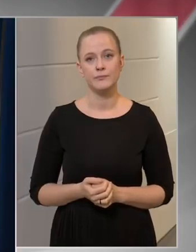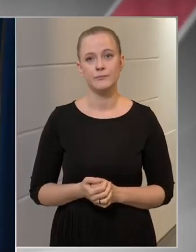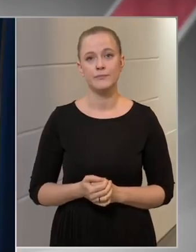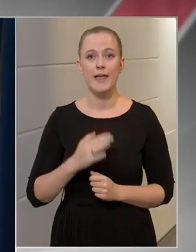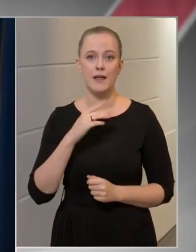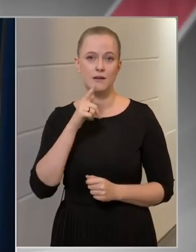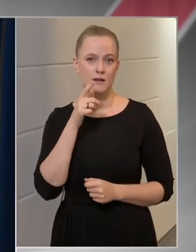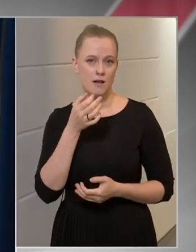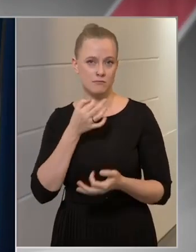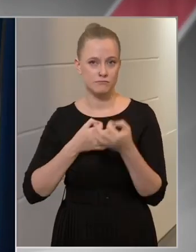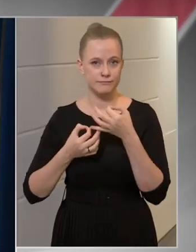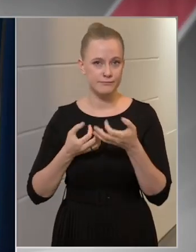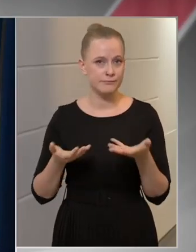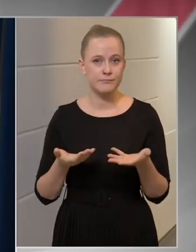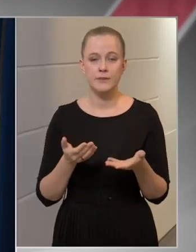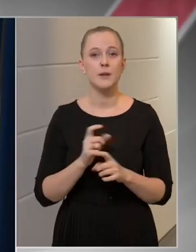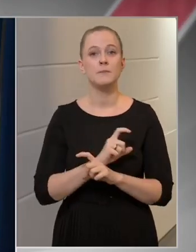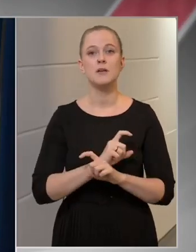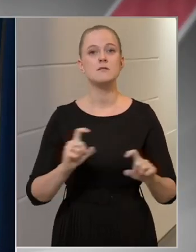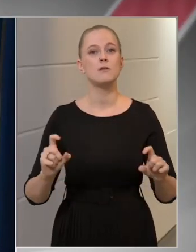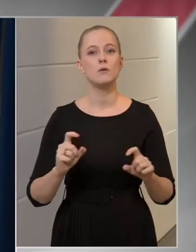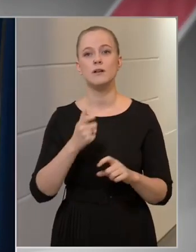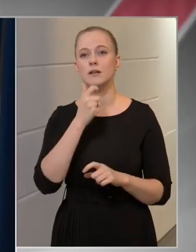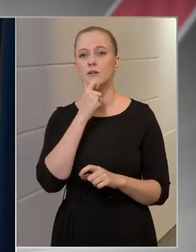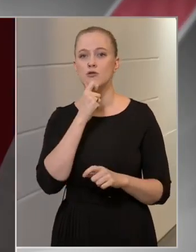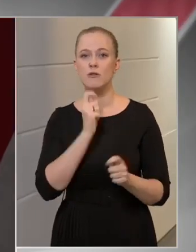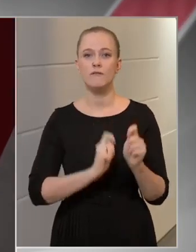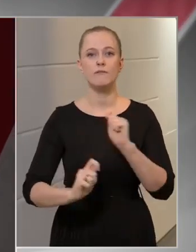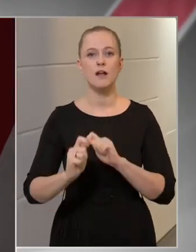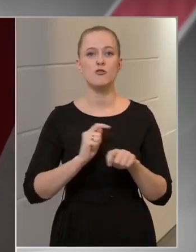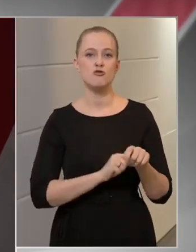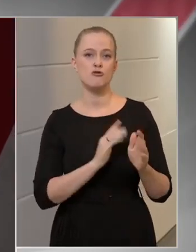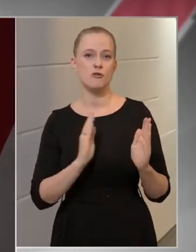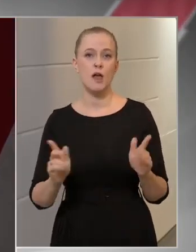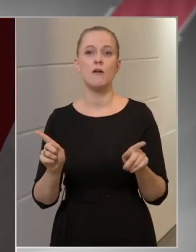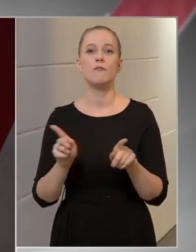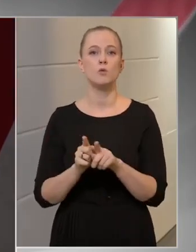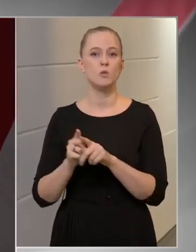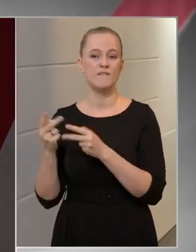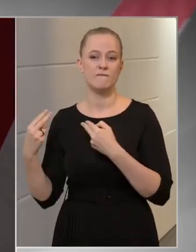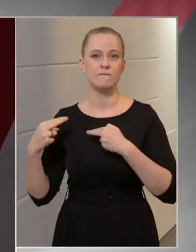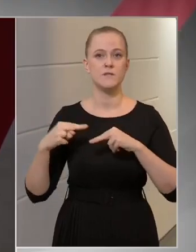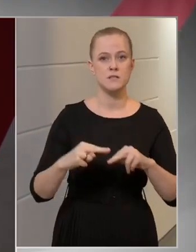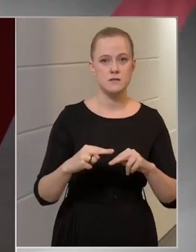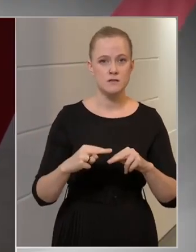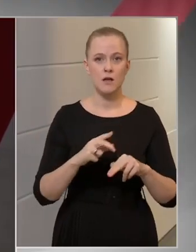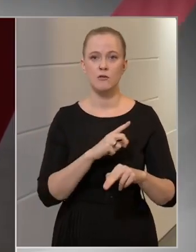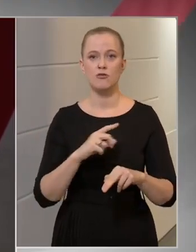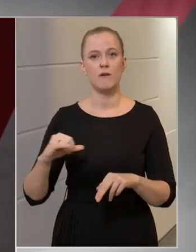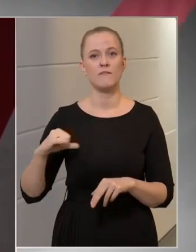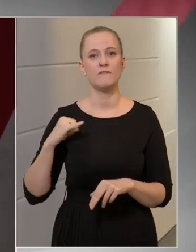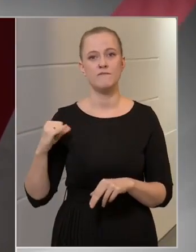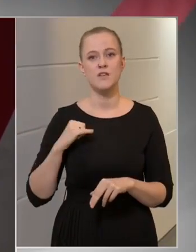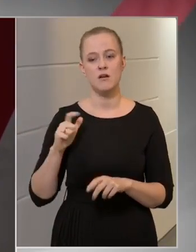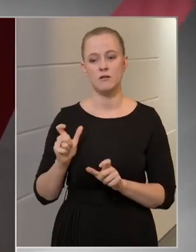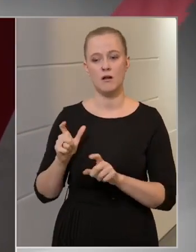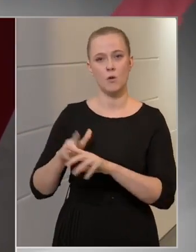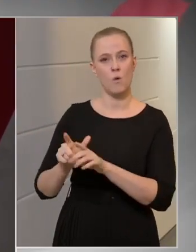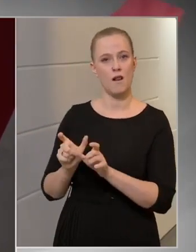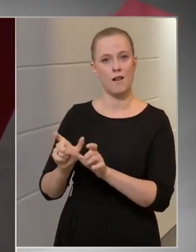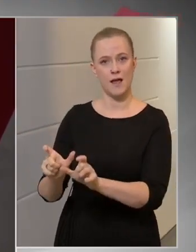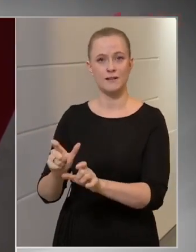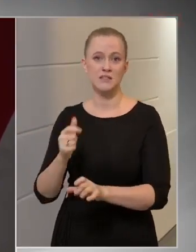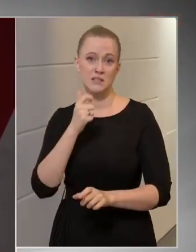RTL kérdezi, mi az oka, hogy az idősek vásárlási sávját úgy hozták vissza, hogy az csak a fiatalabbakat korlátozza,